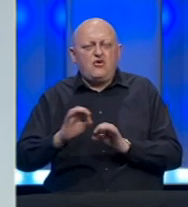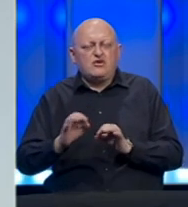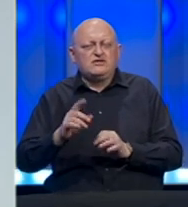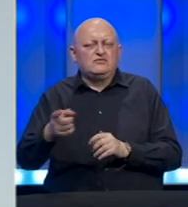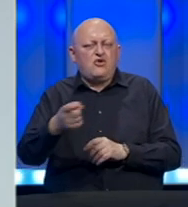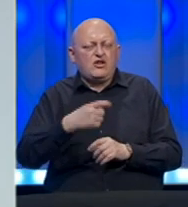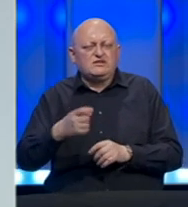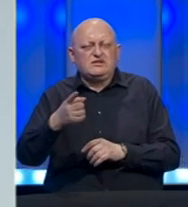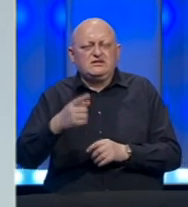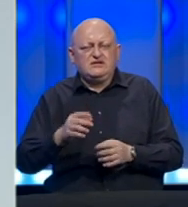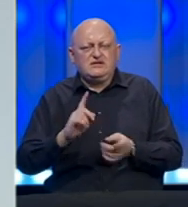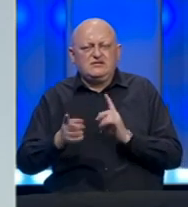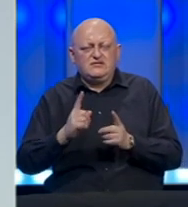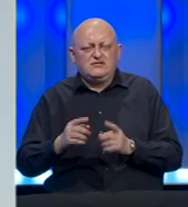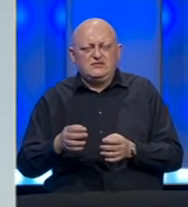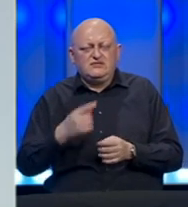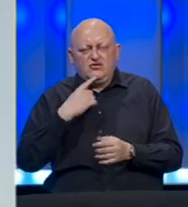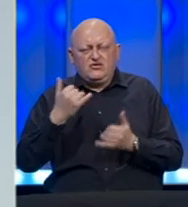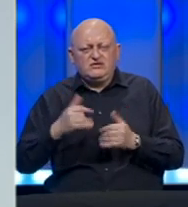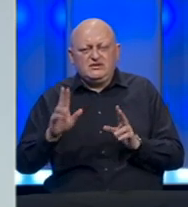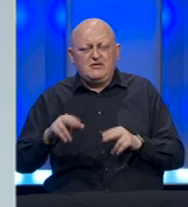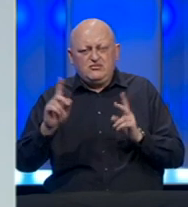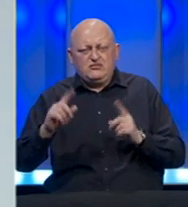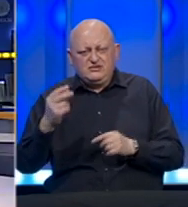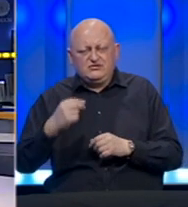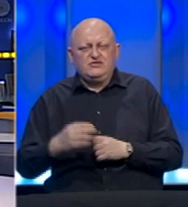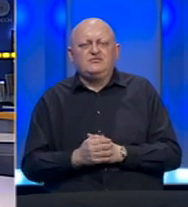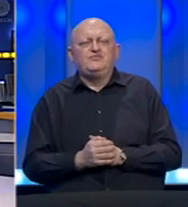ispita u odnosu na vandrano stanje koje sad imamo u Republicu Srpskoj.